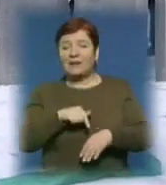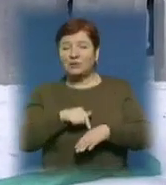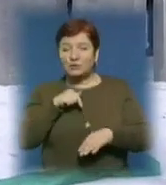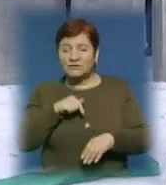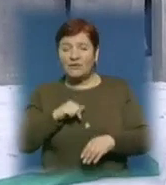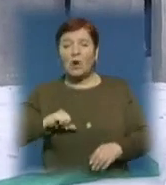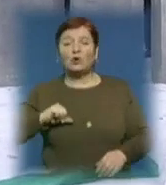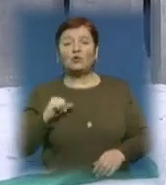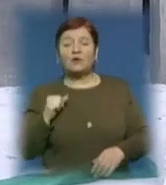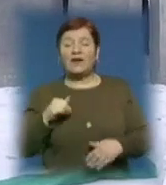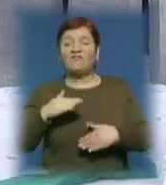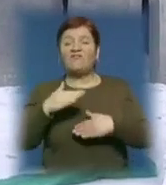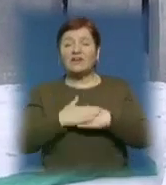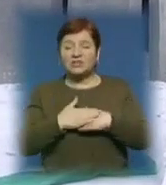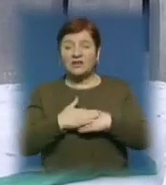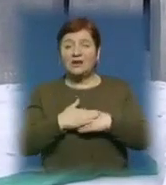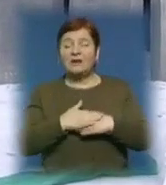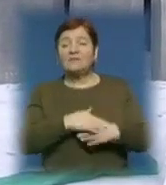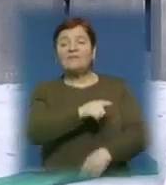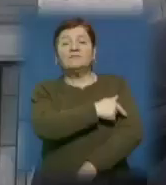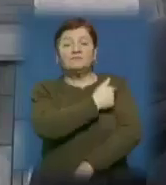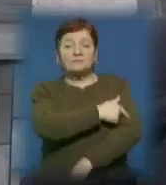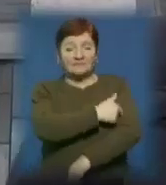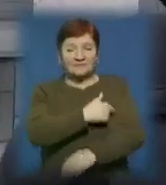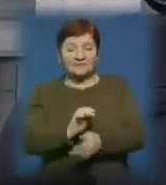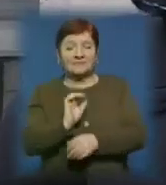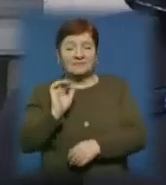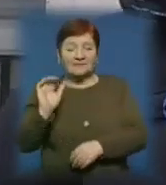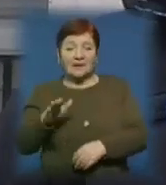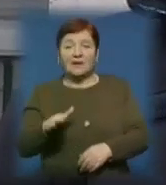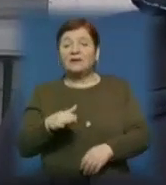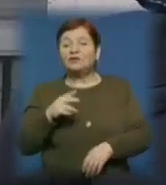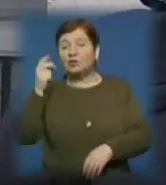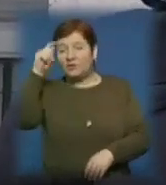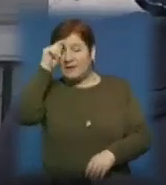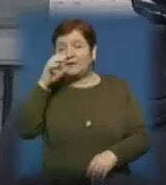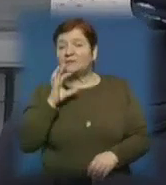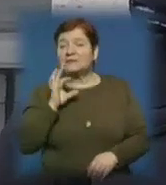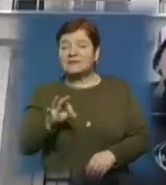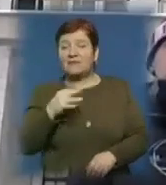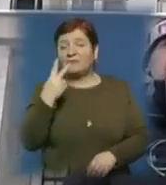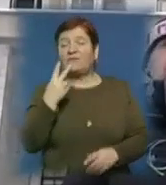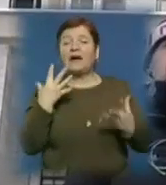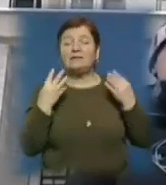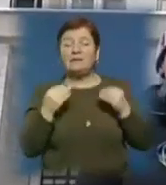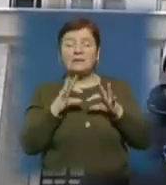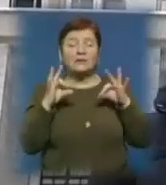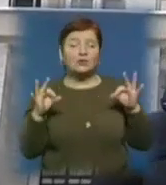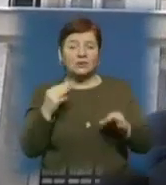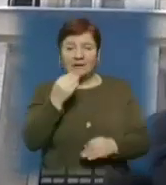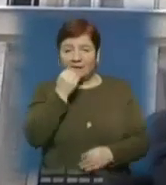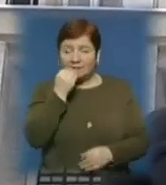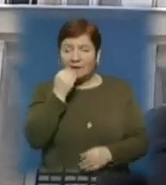друзів вівторок ввечері привезли до медичного закладу. Чоловік розповів лікарям, що перед цим не їв два дні. Фахівці